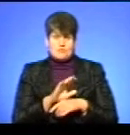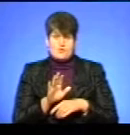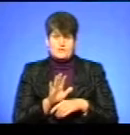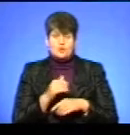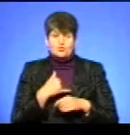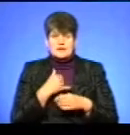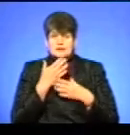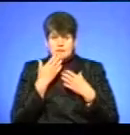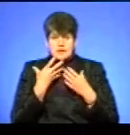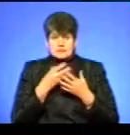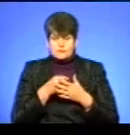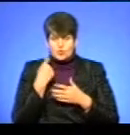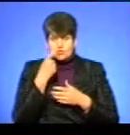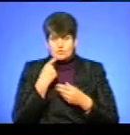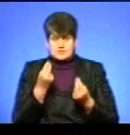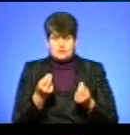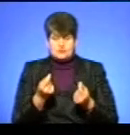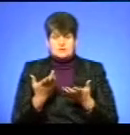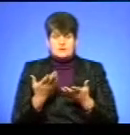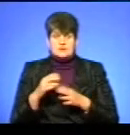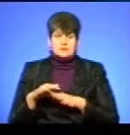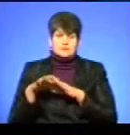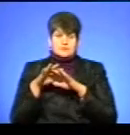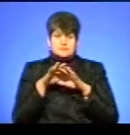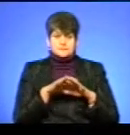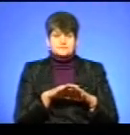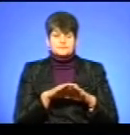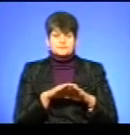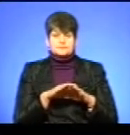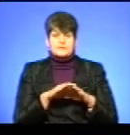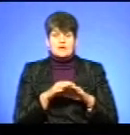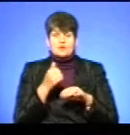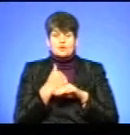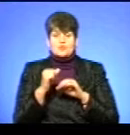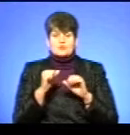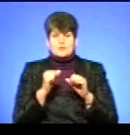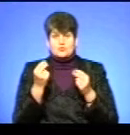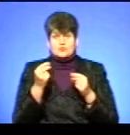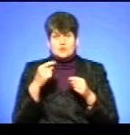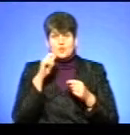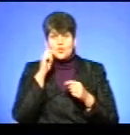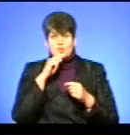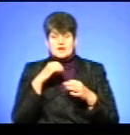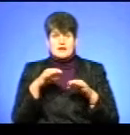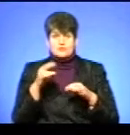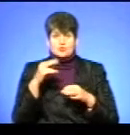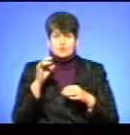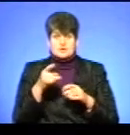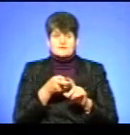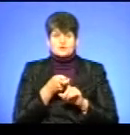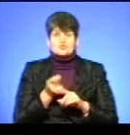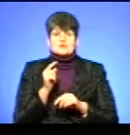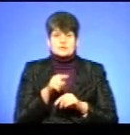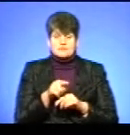що в нас нема своїх особистих коштів, вони підходять від основного розпорядника коштів Укравтодору. В зв'язку з тим, що